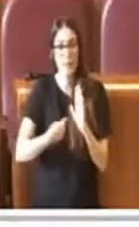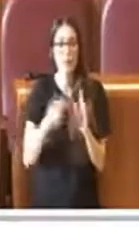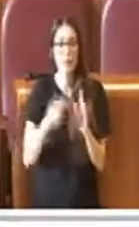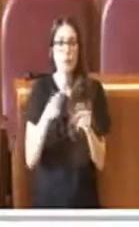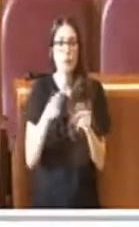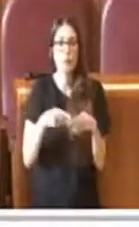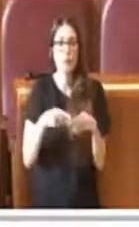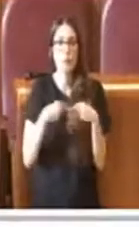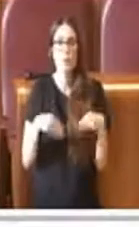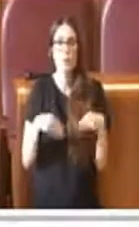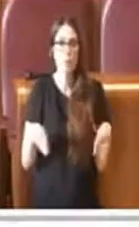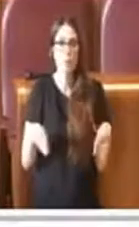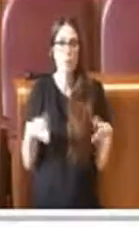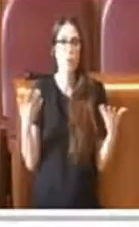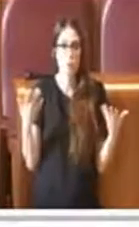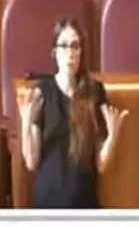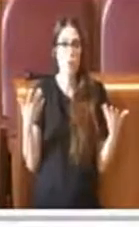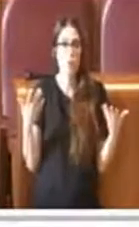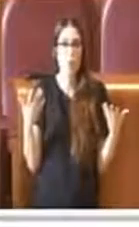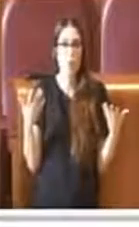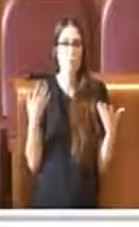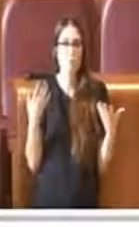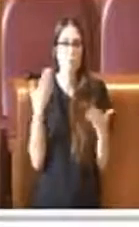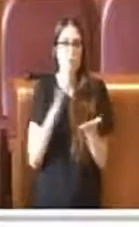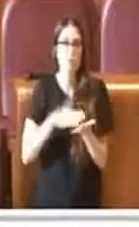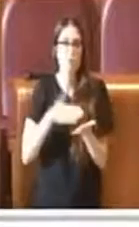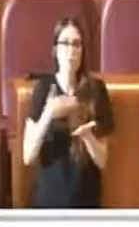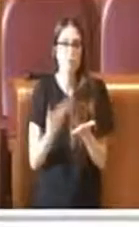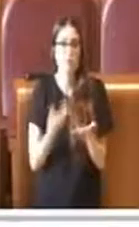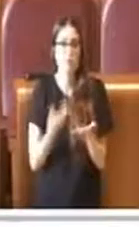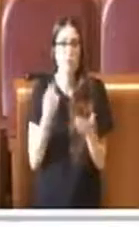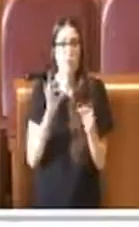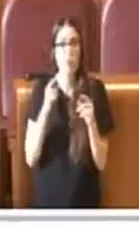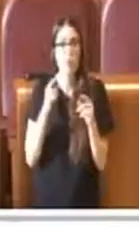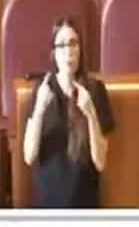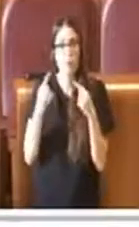soprattutto in questo, ripeto, in questo ambito.